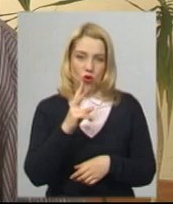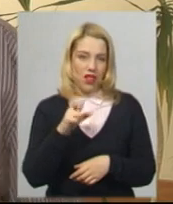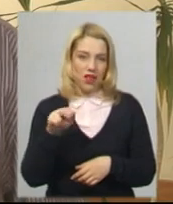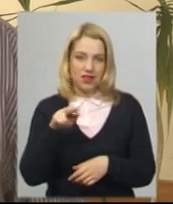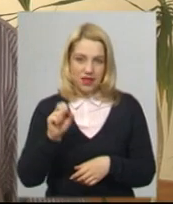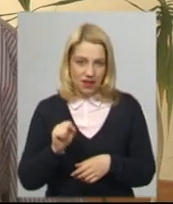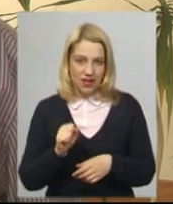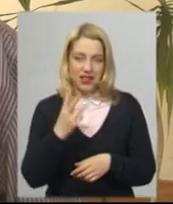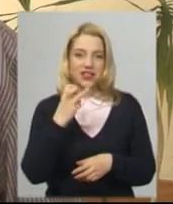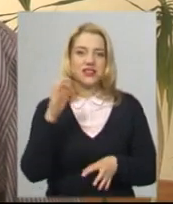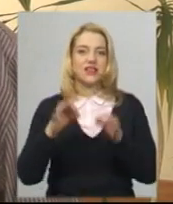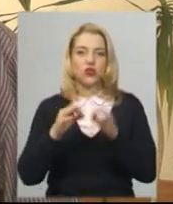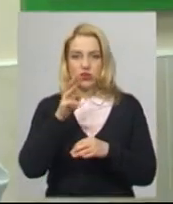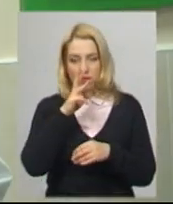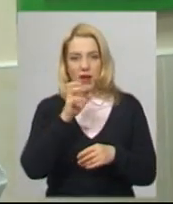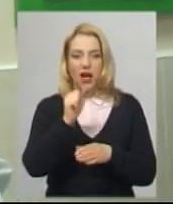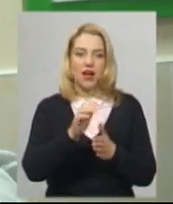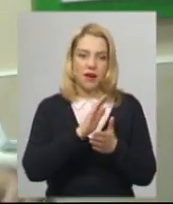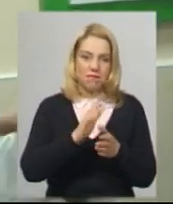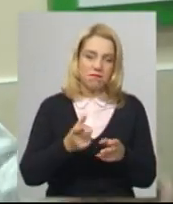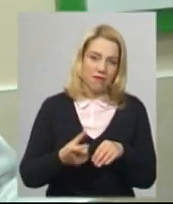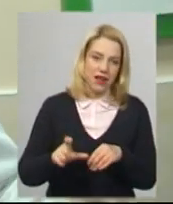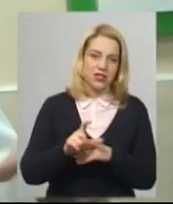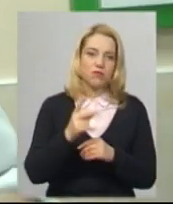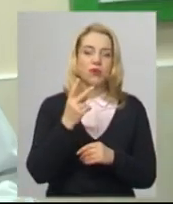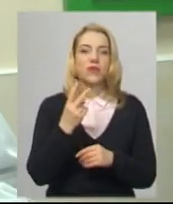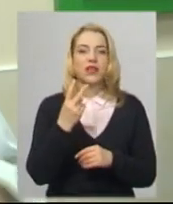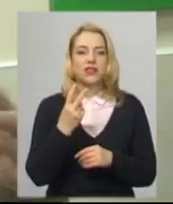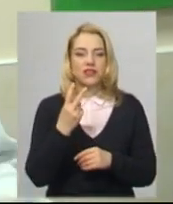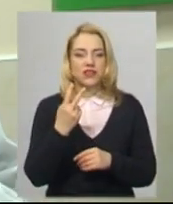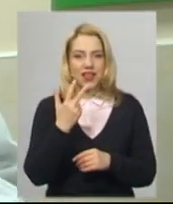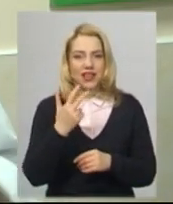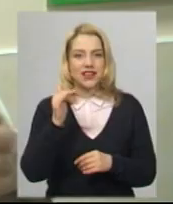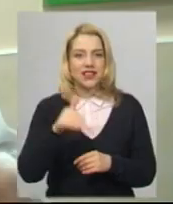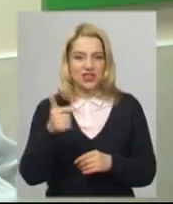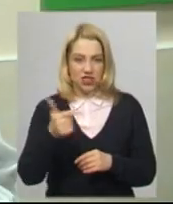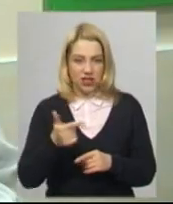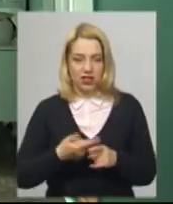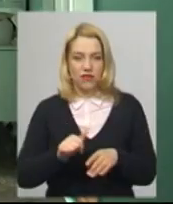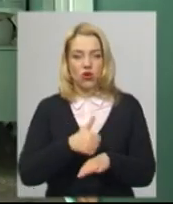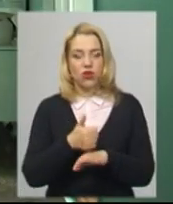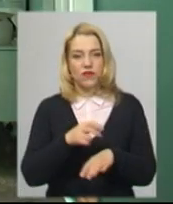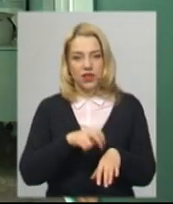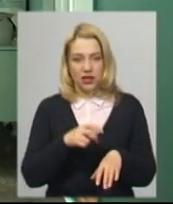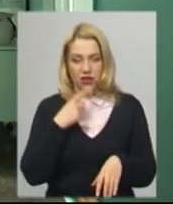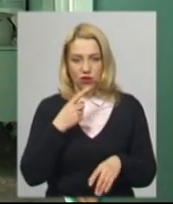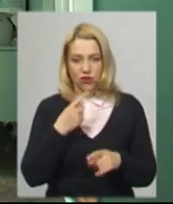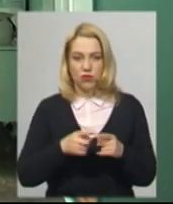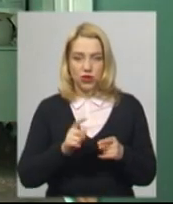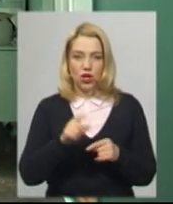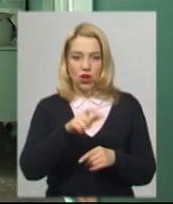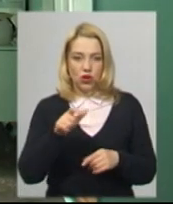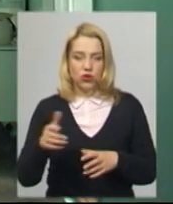а максимум 2 тисячі гривень. Головний лікар Хмельницької міської інфекційної лікарні Оксана Піддубна каже, персонал закладу